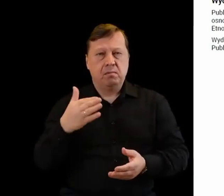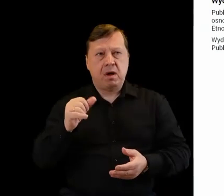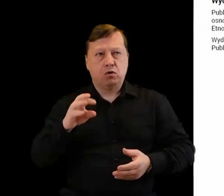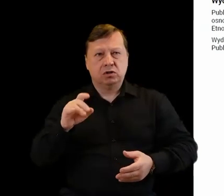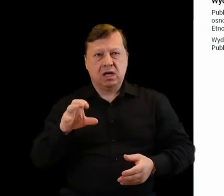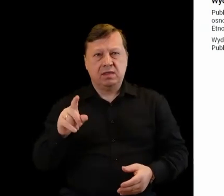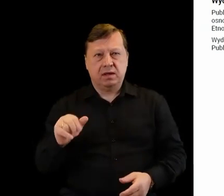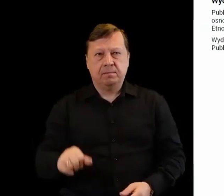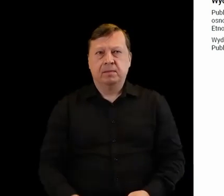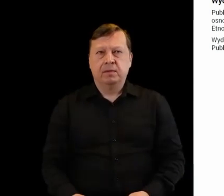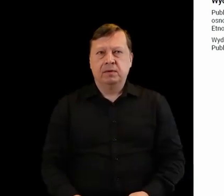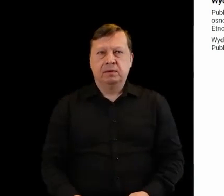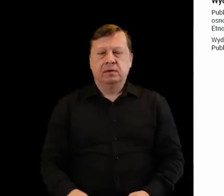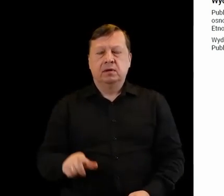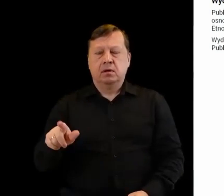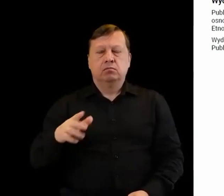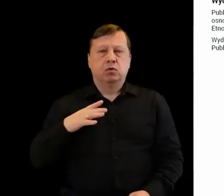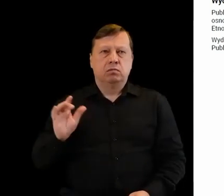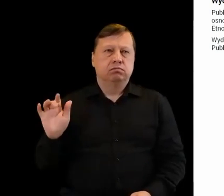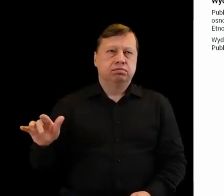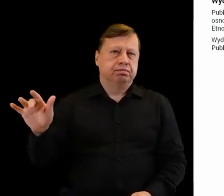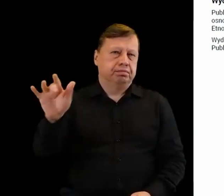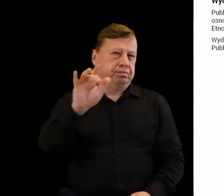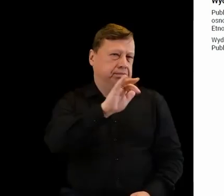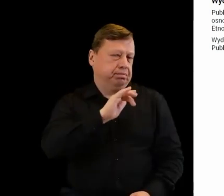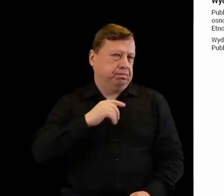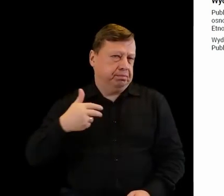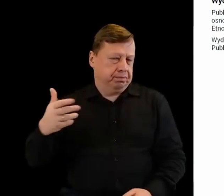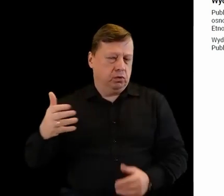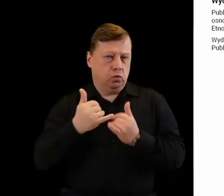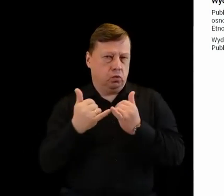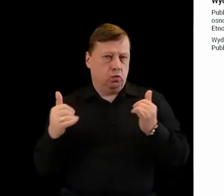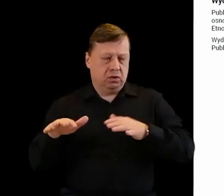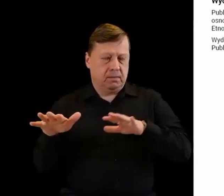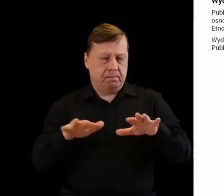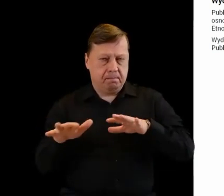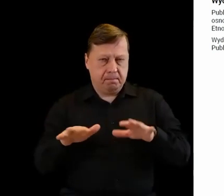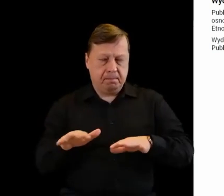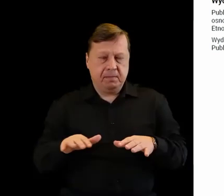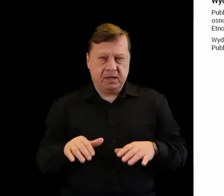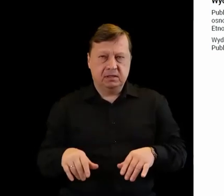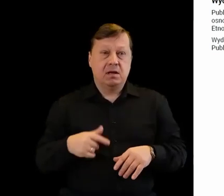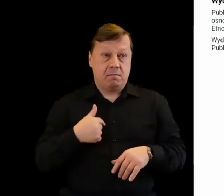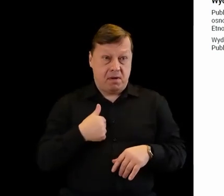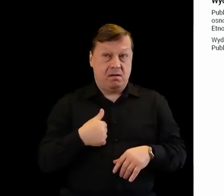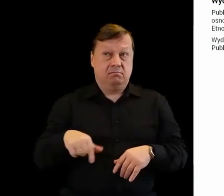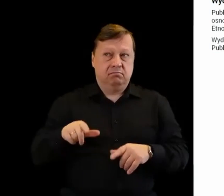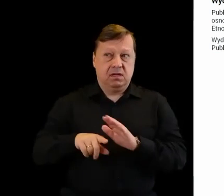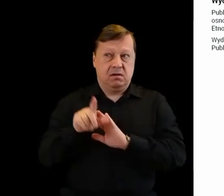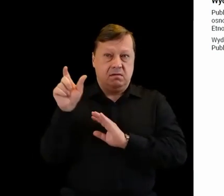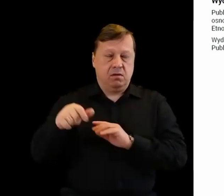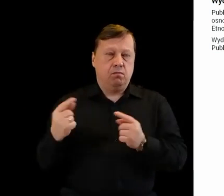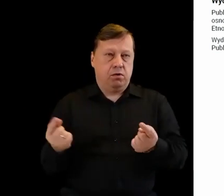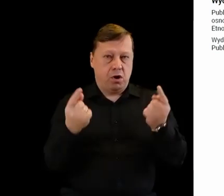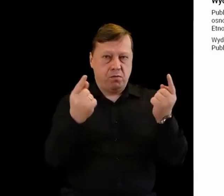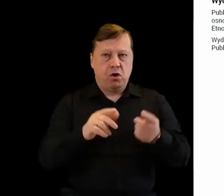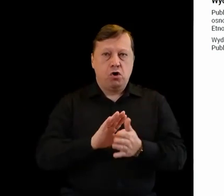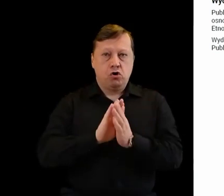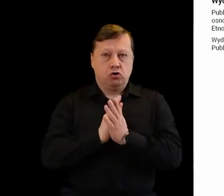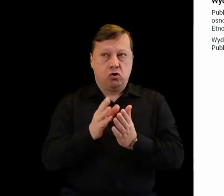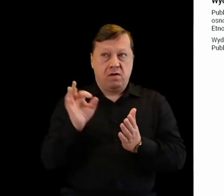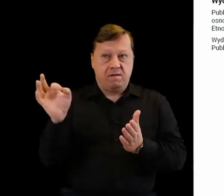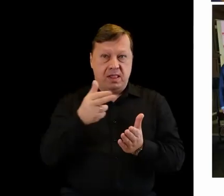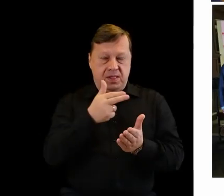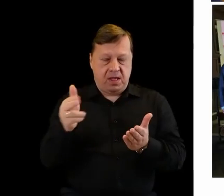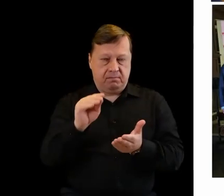Właściwie odbywająca tournée światowe w Chinach, w różnych miejscach. Więc my ją promowaliśmy, wydaliśmy książkę na jej